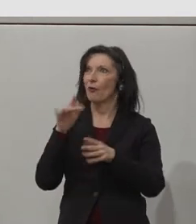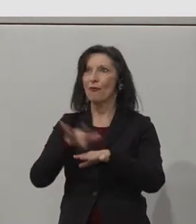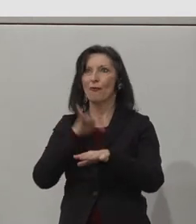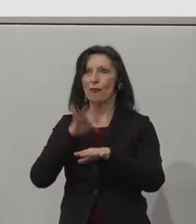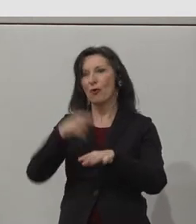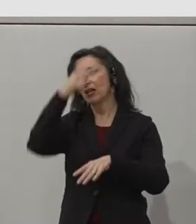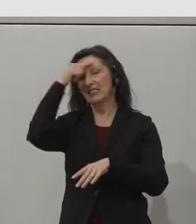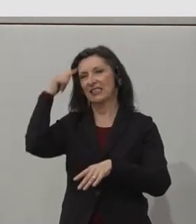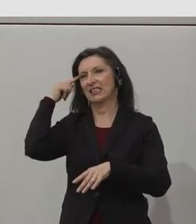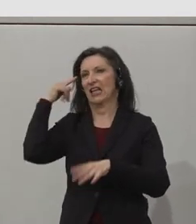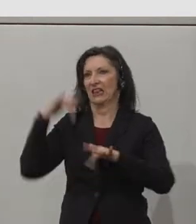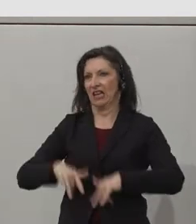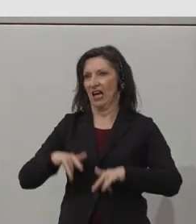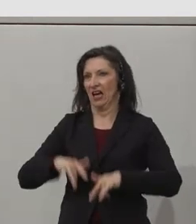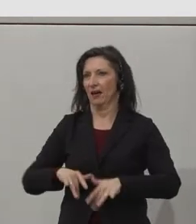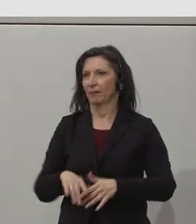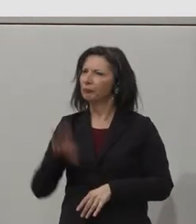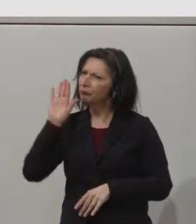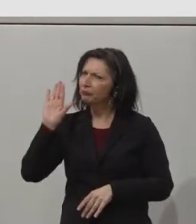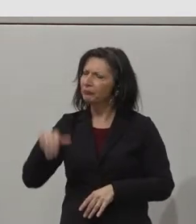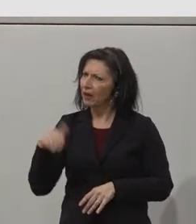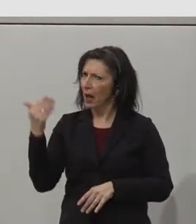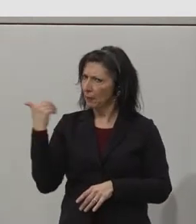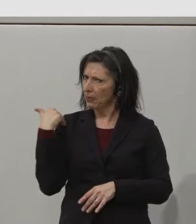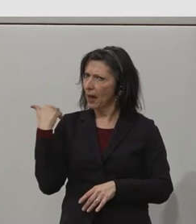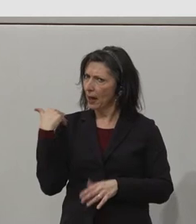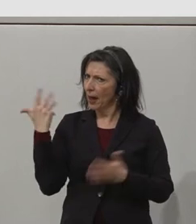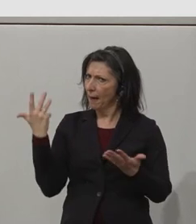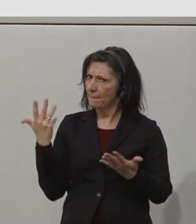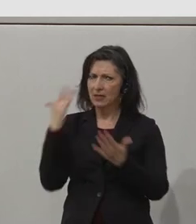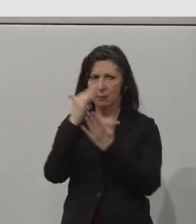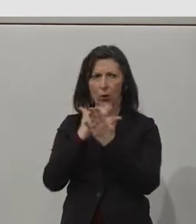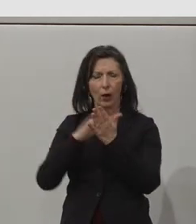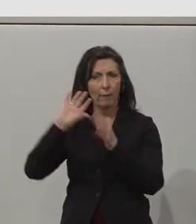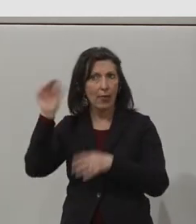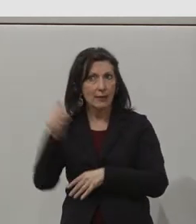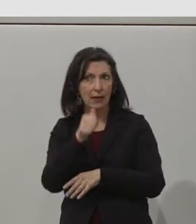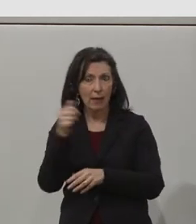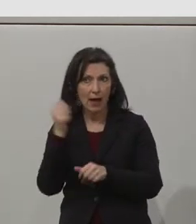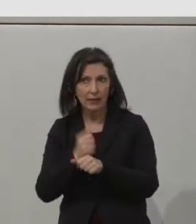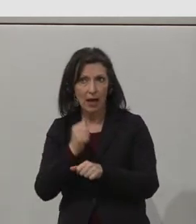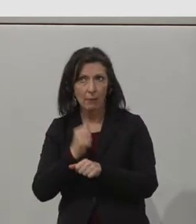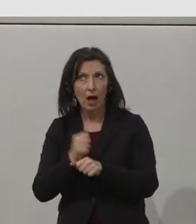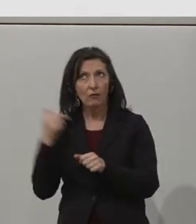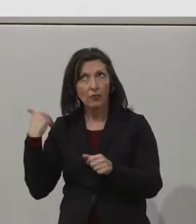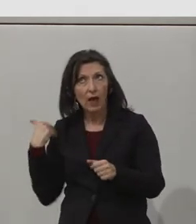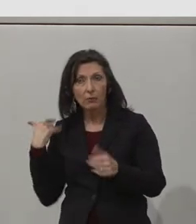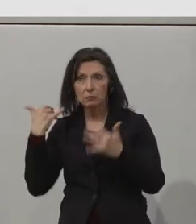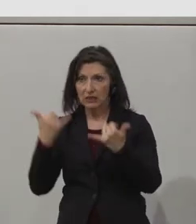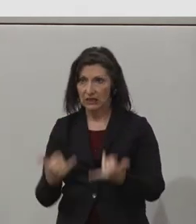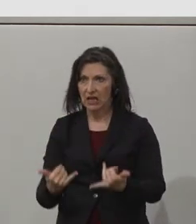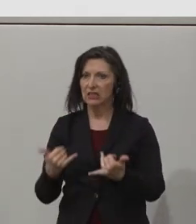have, since we started our internship programme, we have now 12 graduates employed in a permanent role within